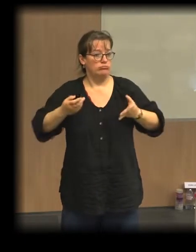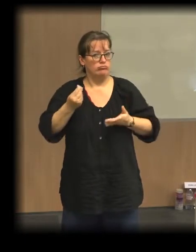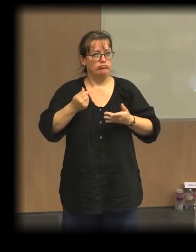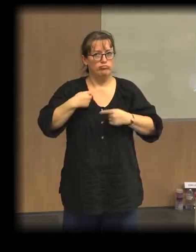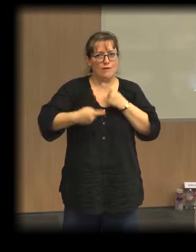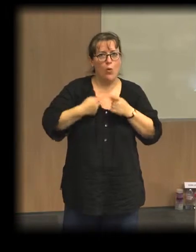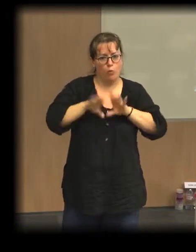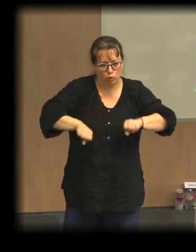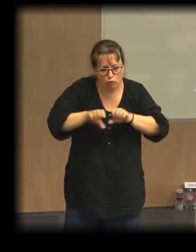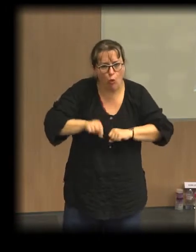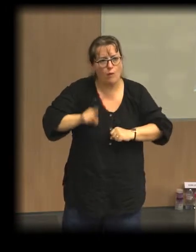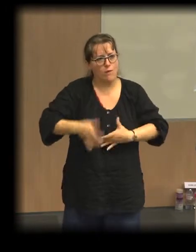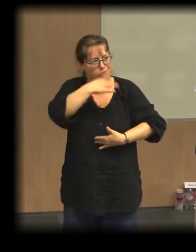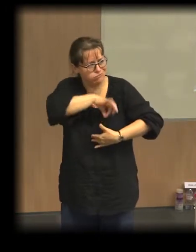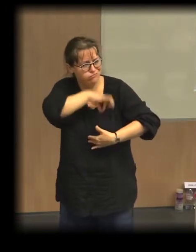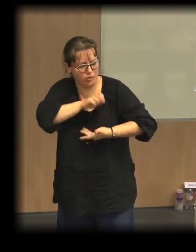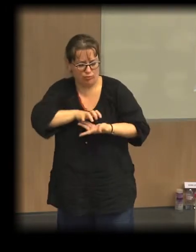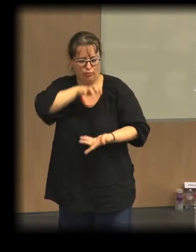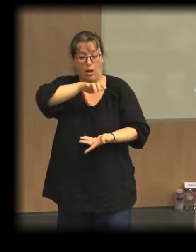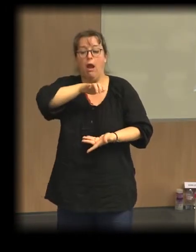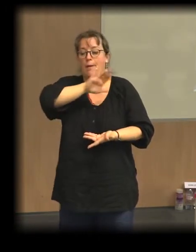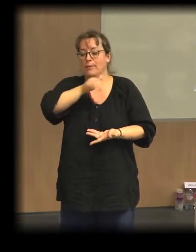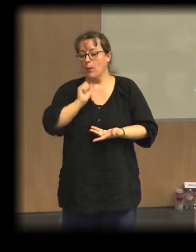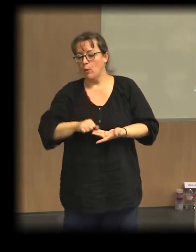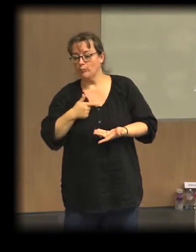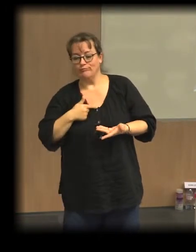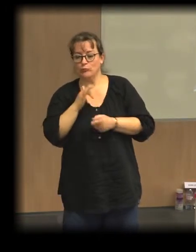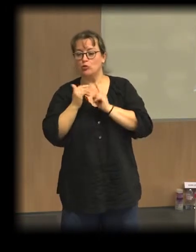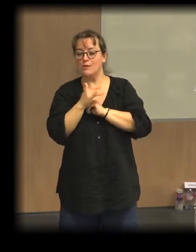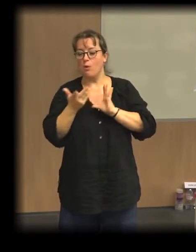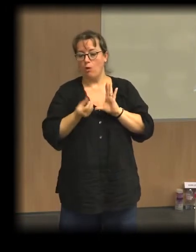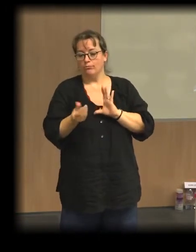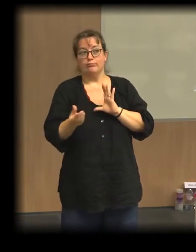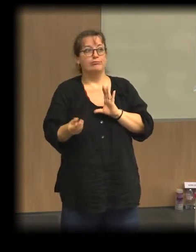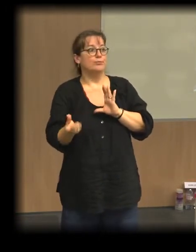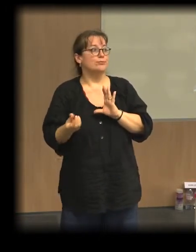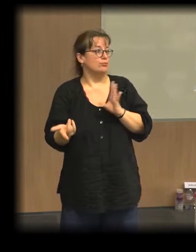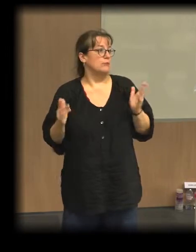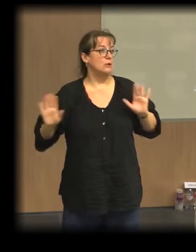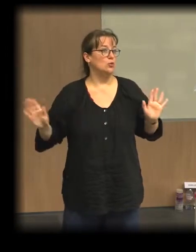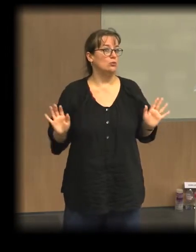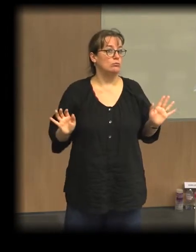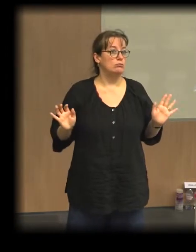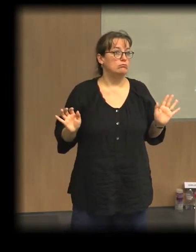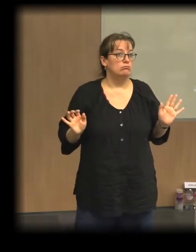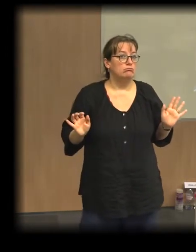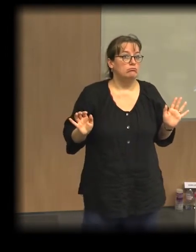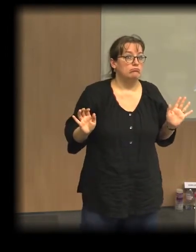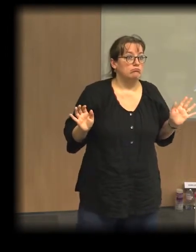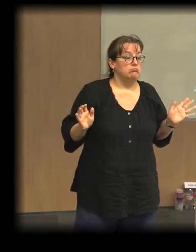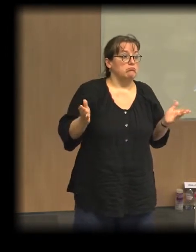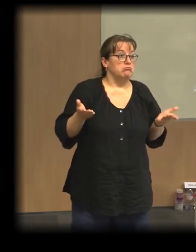serait l'économie sociale et solidaire de demain et se réduirait à un capitalisme à but social. On voit bien que